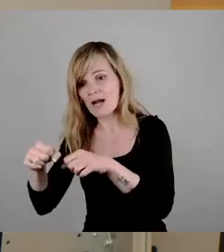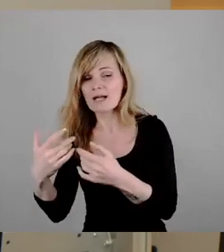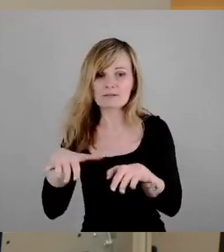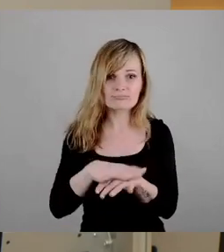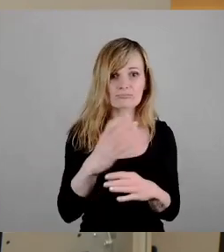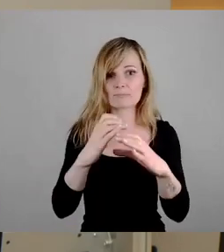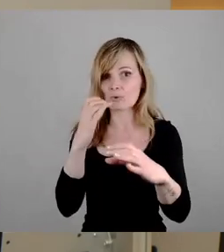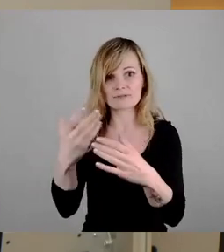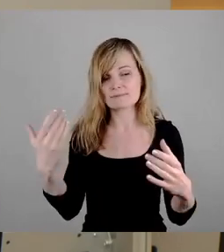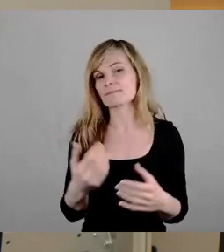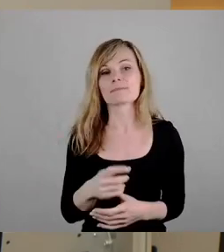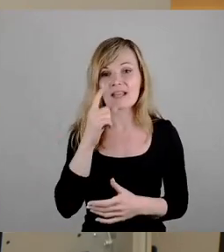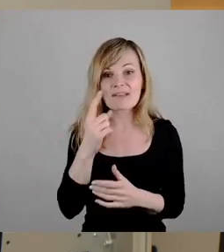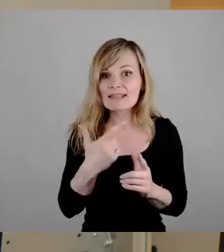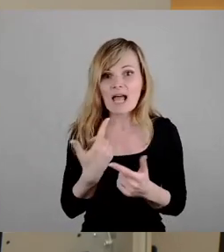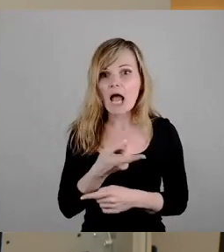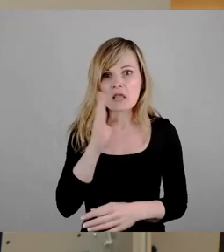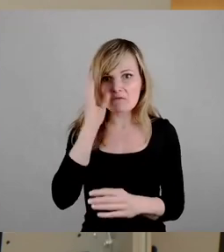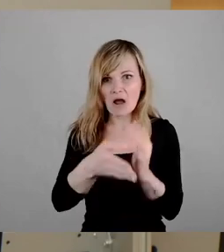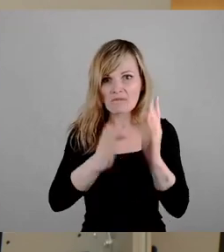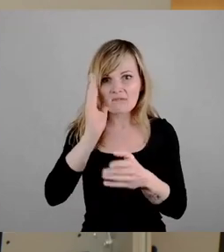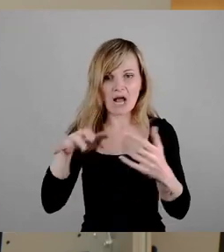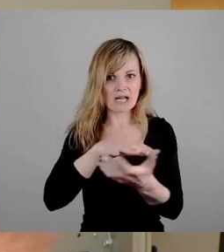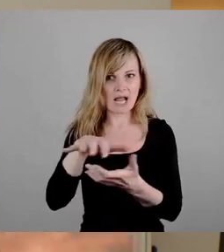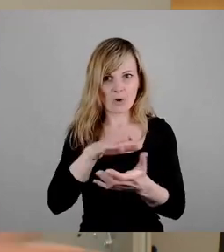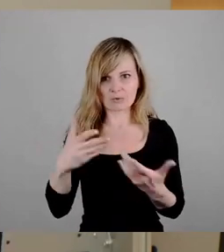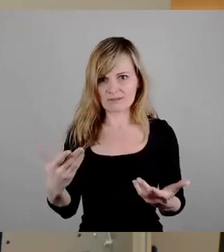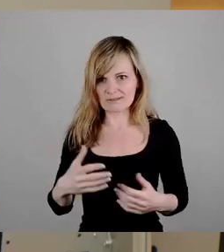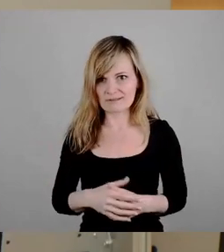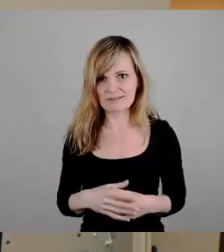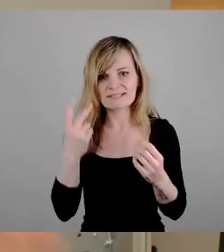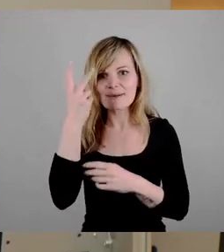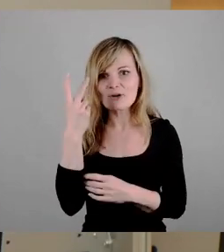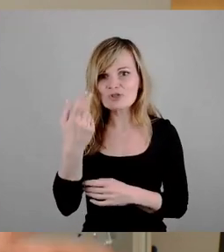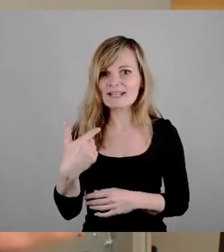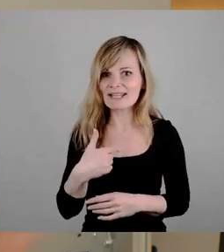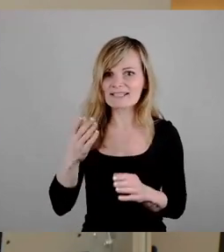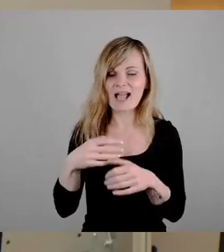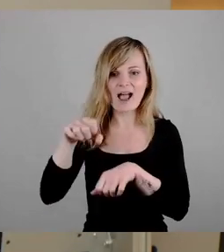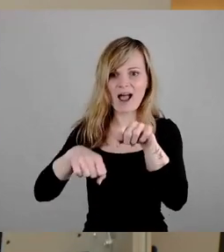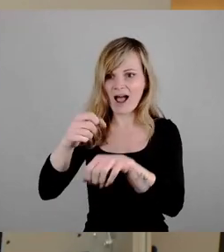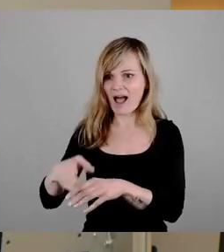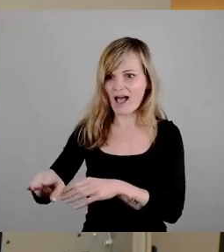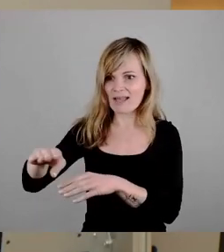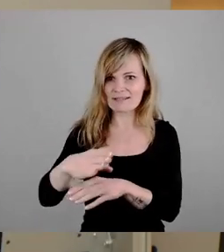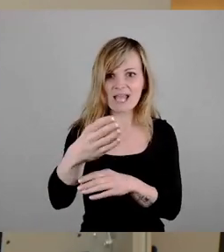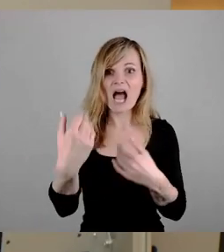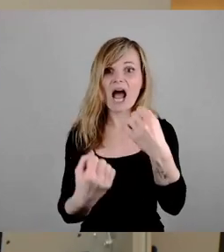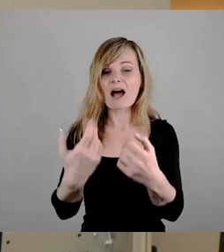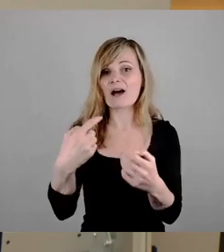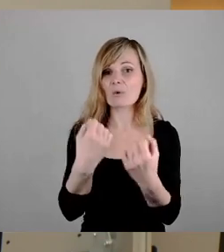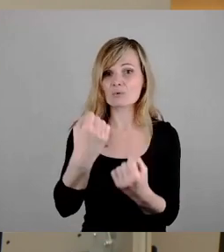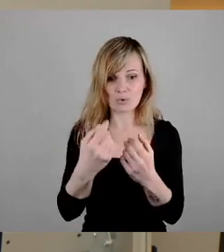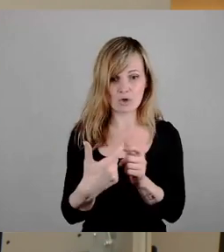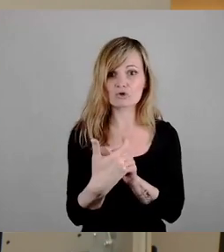Ansonsten hätten wir ja völliges Chaos, es wird immer was passieren. Selbstverständlich fahre ich den Radfahrer, der an der Autospur, die ja auch seine Spur ist, vor mir